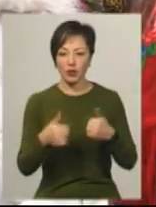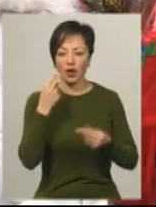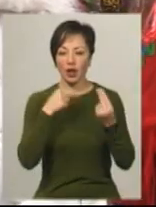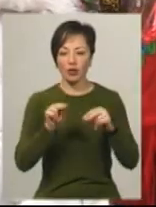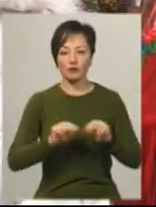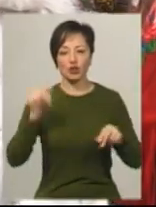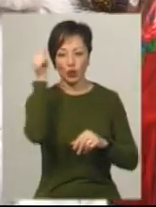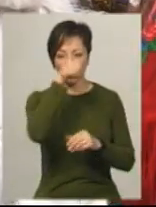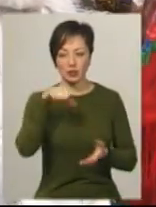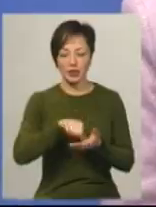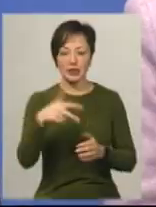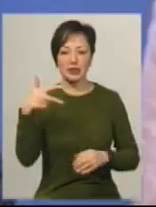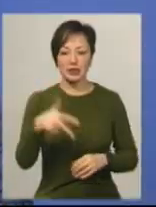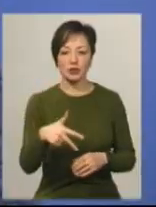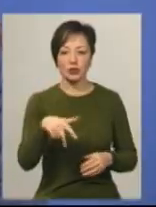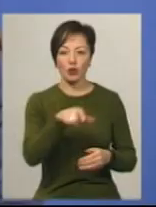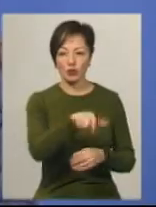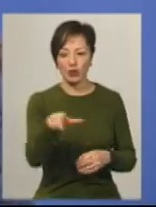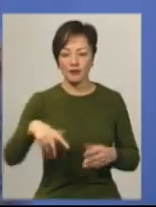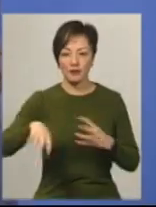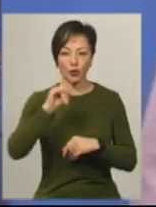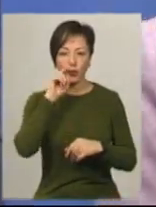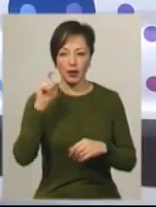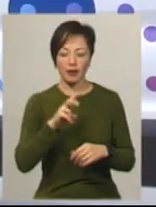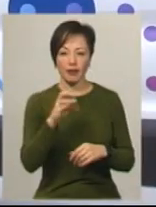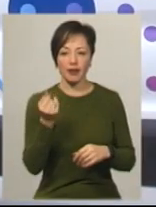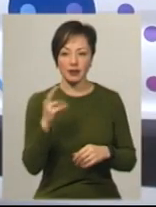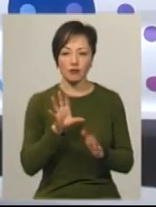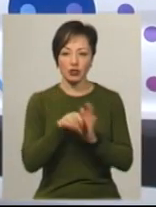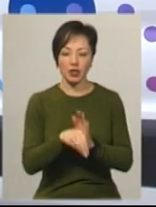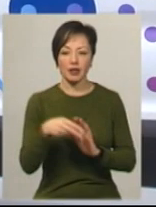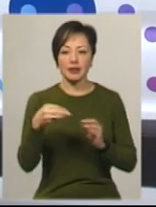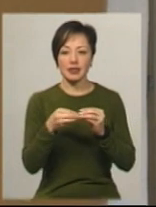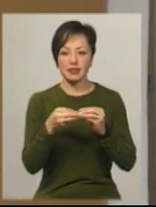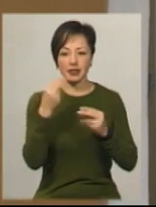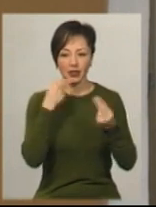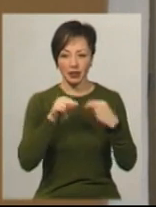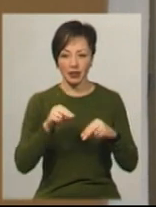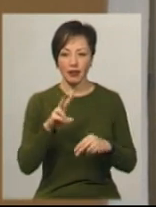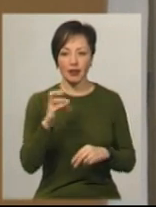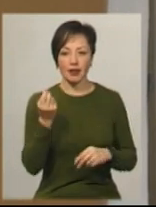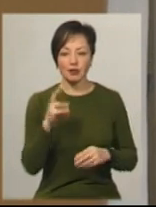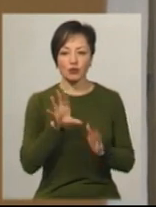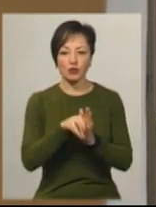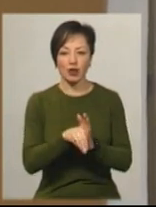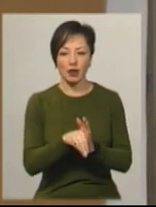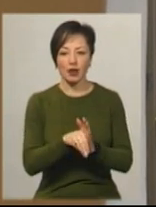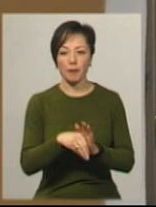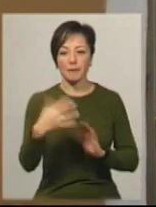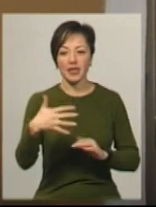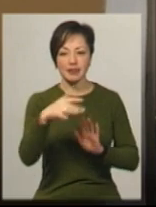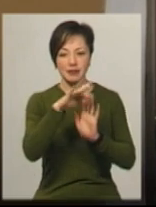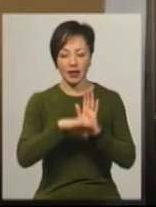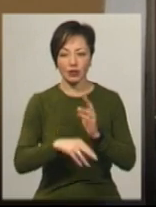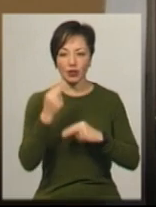кращого вчителя року взяли участь 3 тисячі учасників всієї країни. Леся Шевчук увійшла до 50 найкращих. Леся увійшла у топ-50